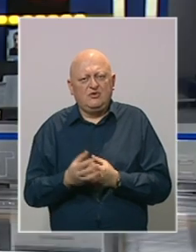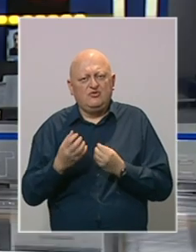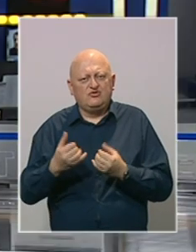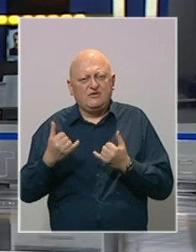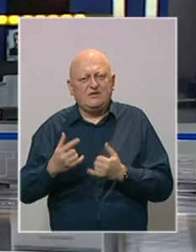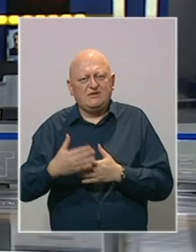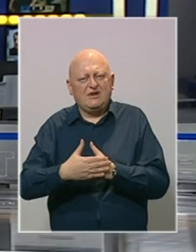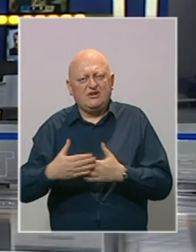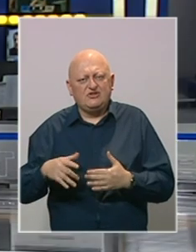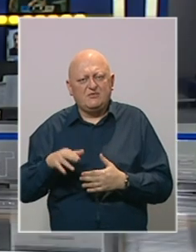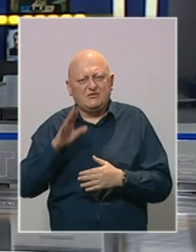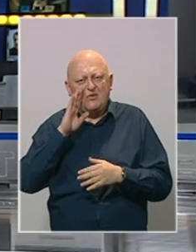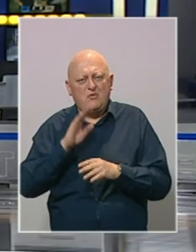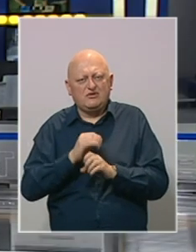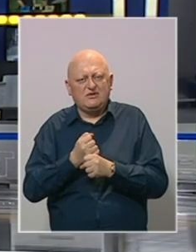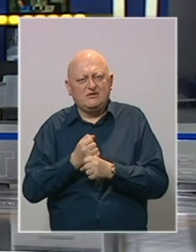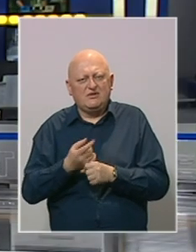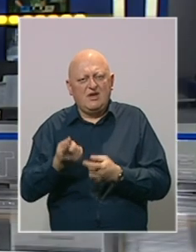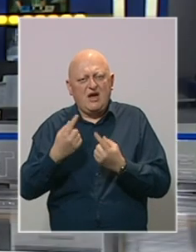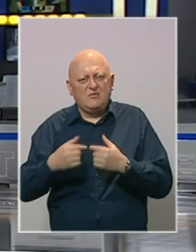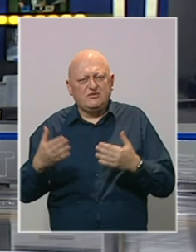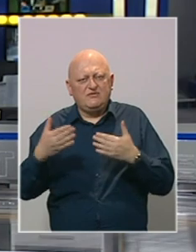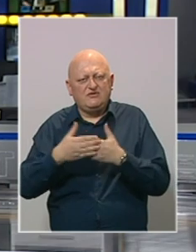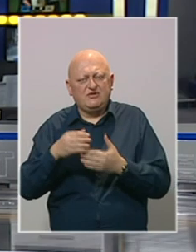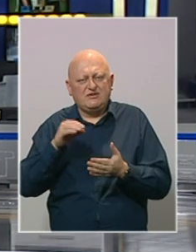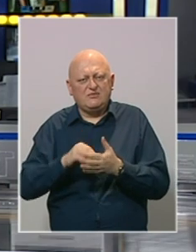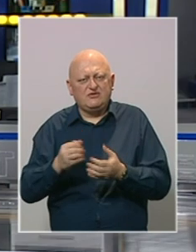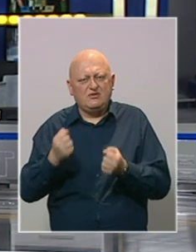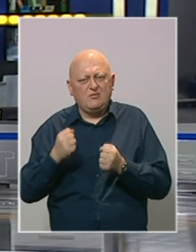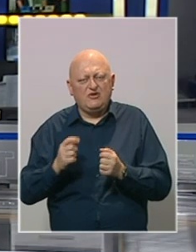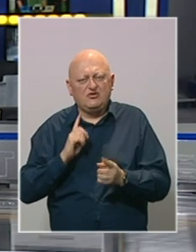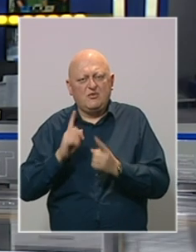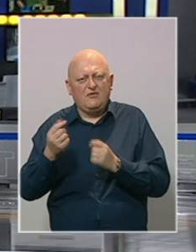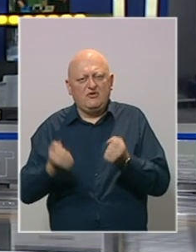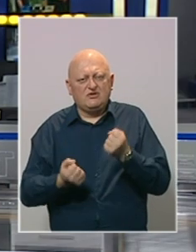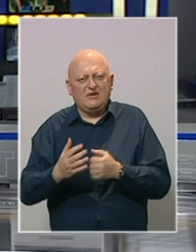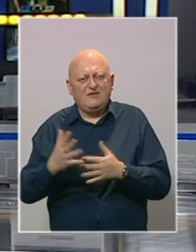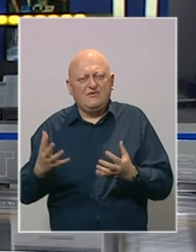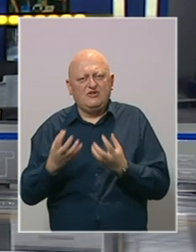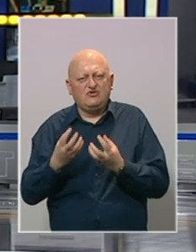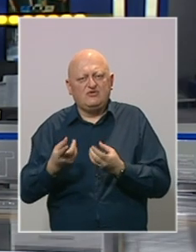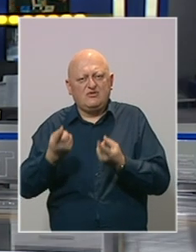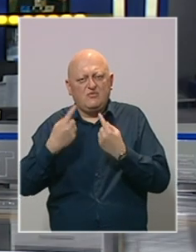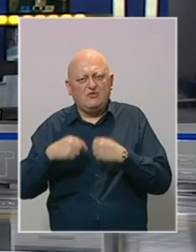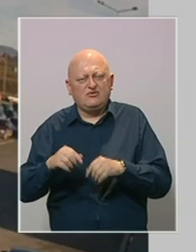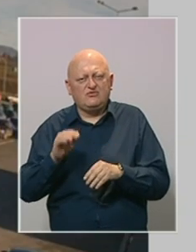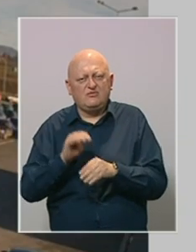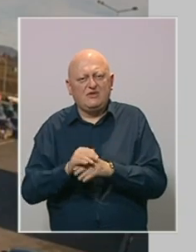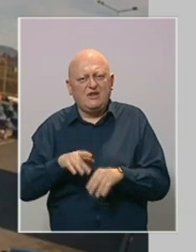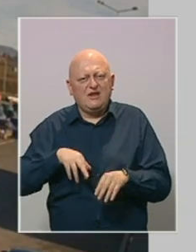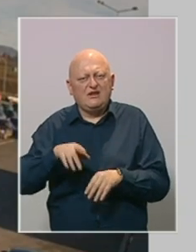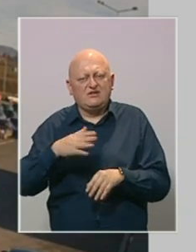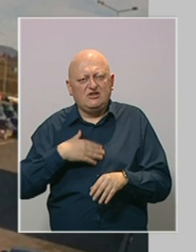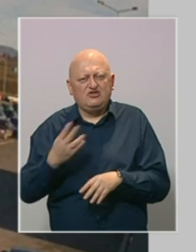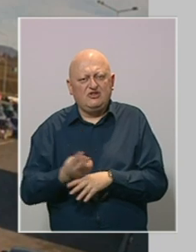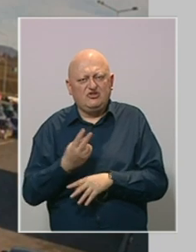Gužve su danas i na graničnim prijelazima u BiH, a posebice večeras je zabilježen pojačan promet vozila. Veće guže posebno su primjetne na